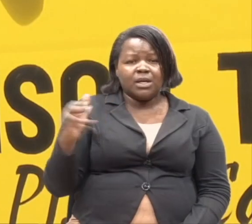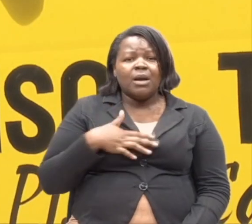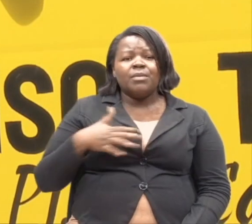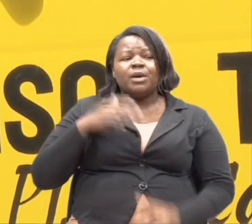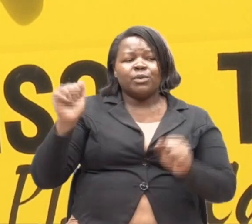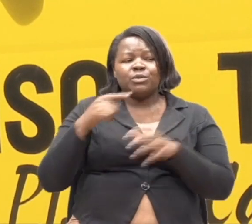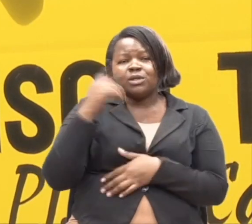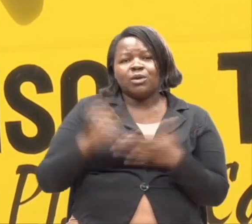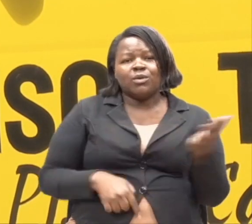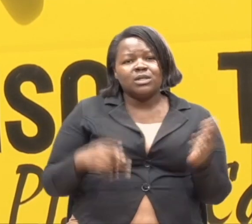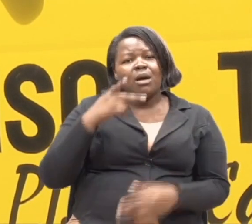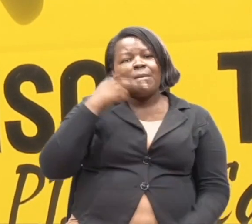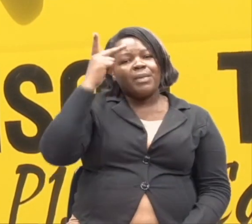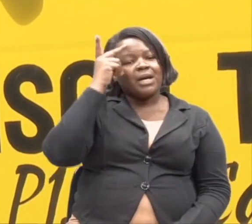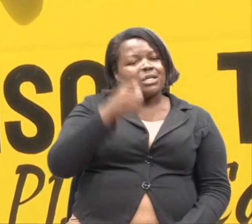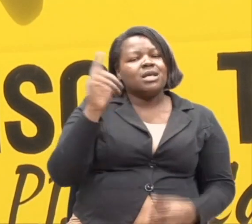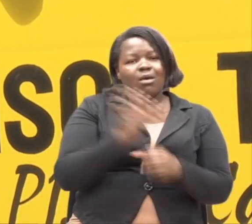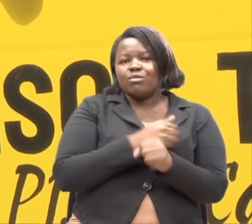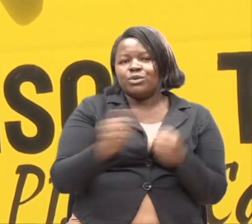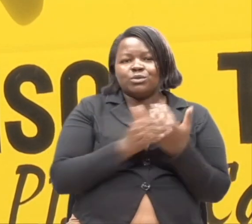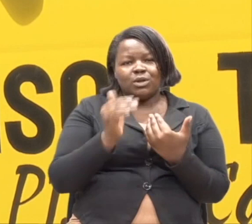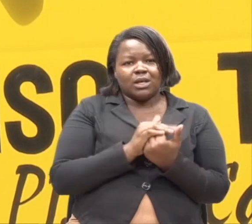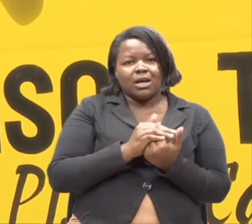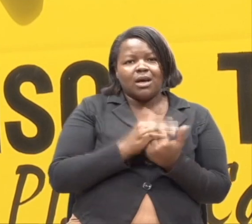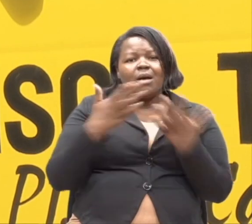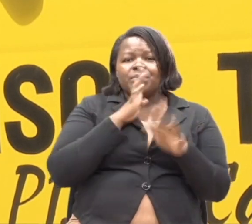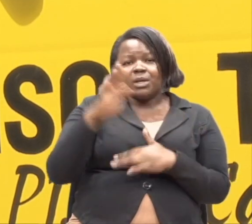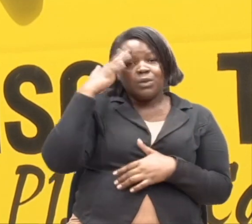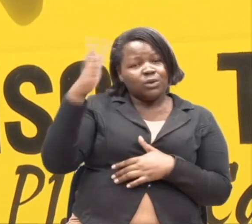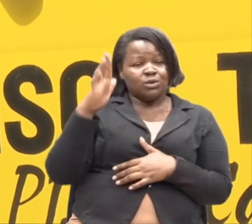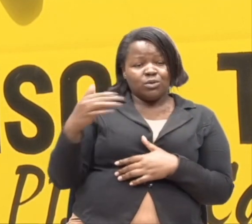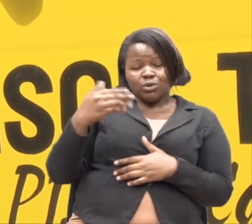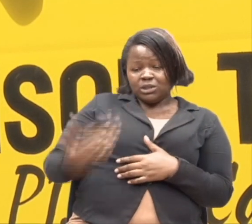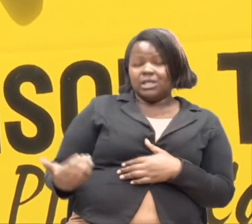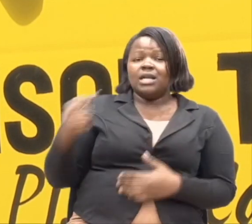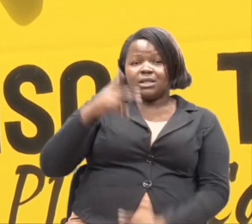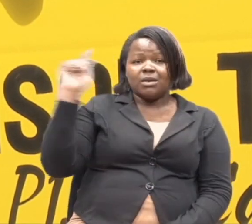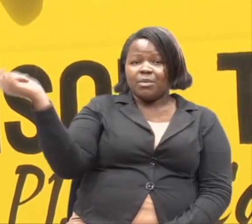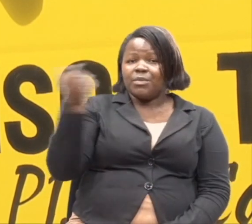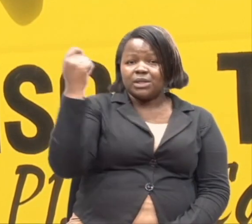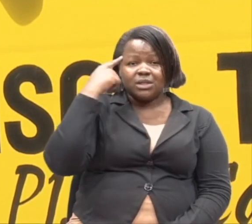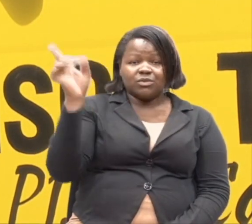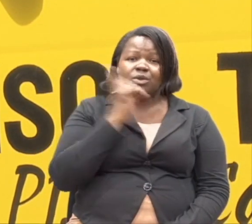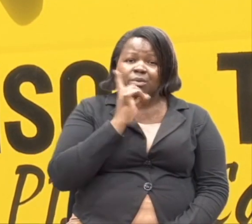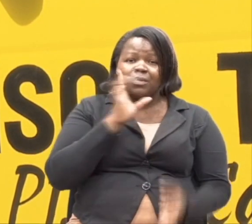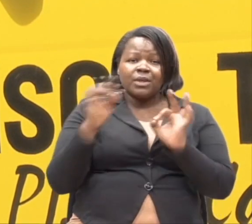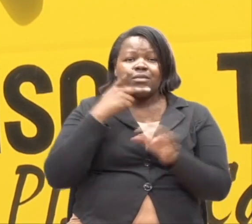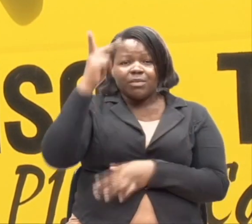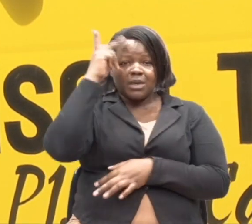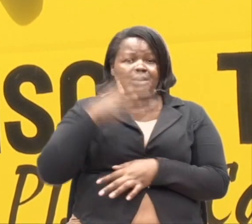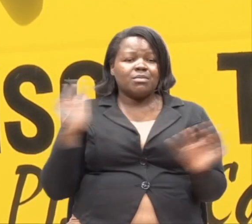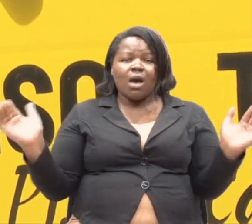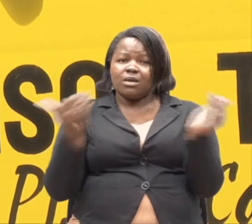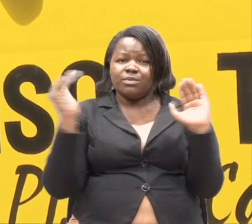Huyo mzazi haenzi huyo mtoto. Hajui huyo mtoto kama diya president wakeshu. Kama wazazi wangu hawangia